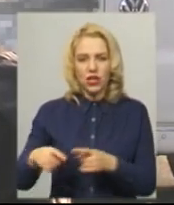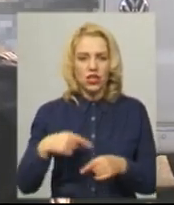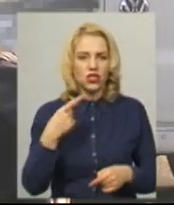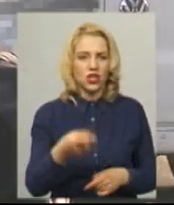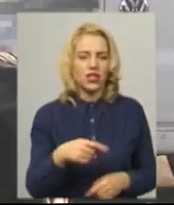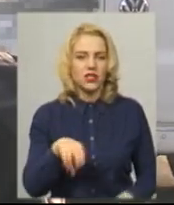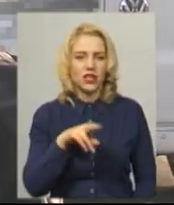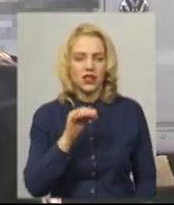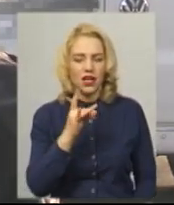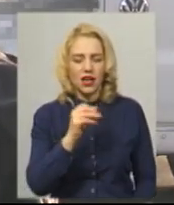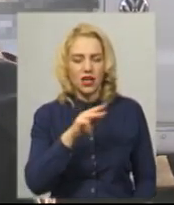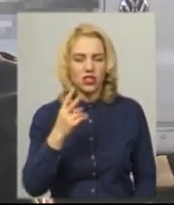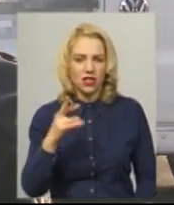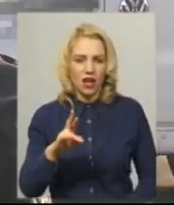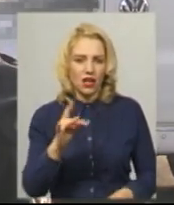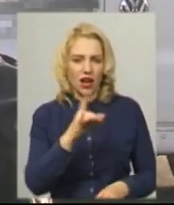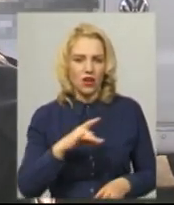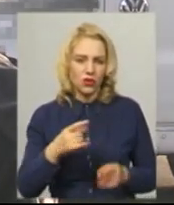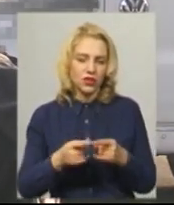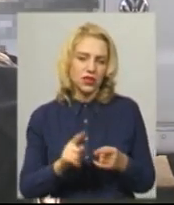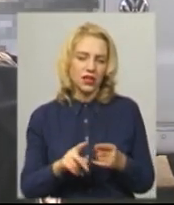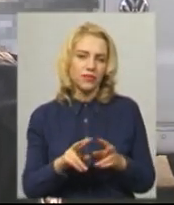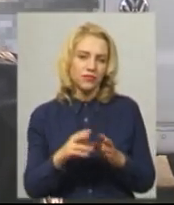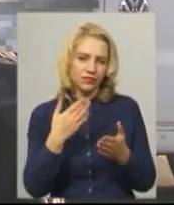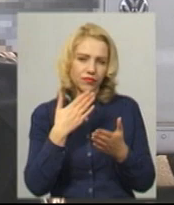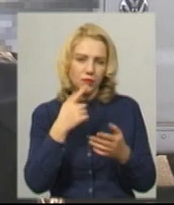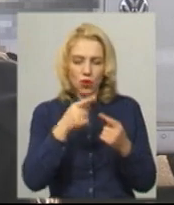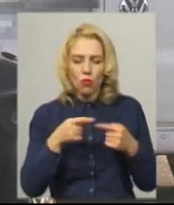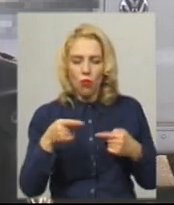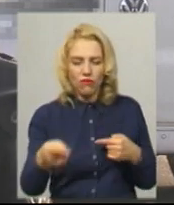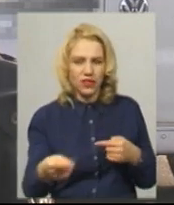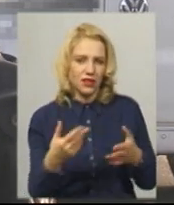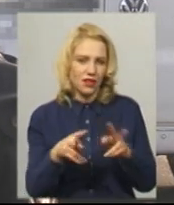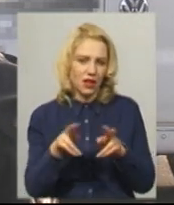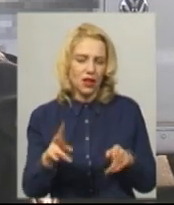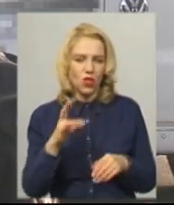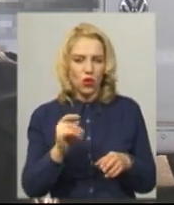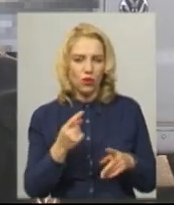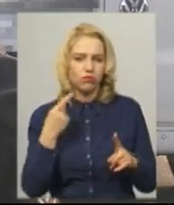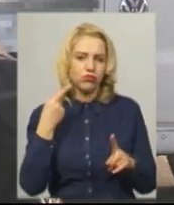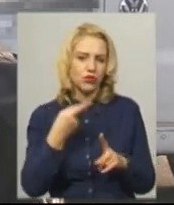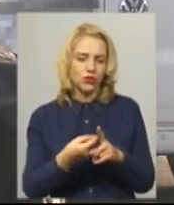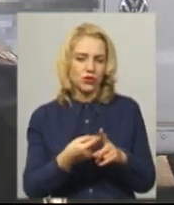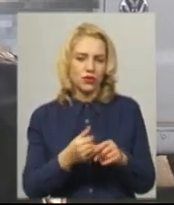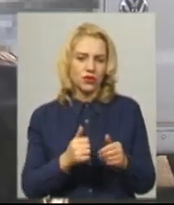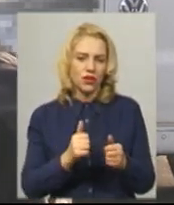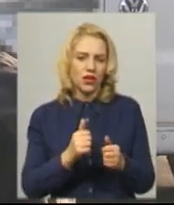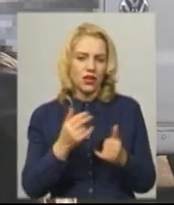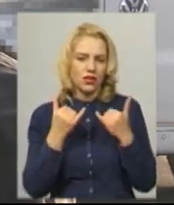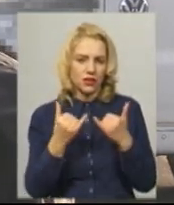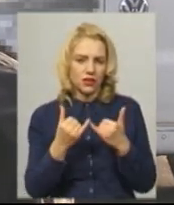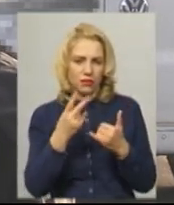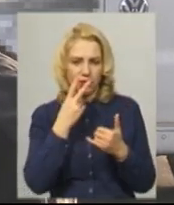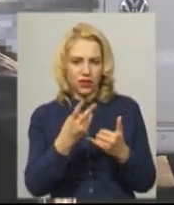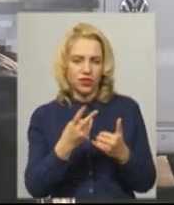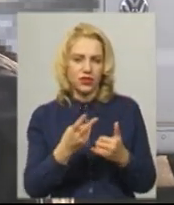район. По дистанції, по відстанні це приблизно та сама відстань. Єдине, що екіпажі додатково вистилені. Тому наразі, ви